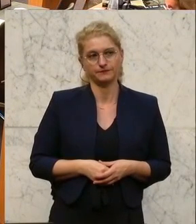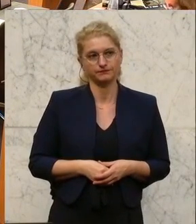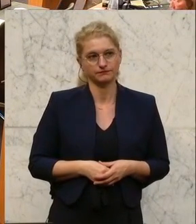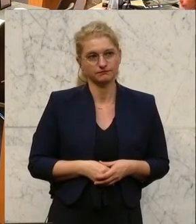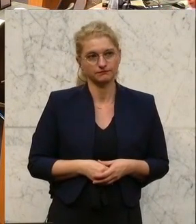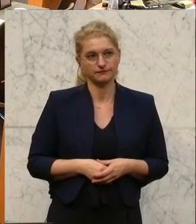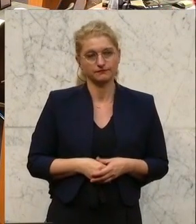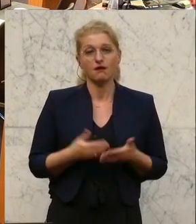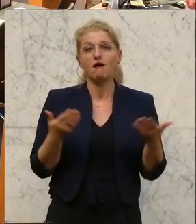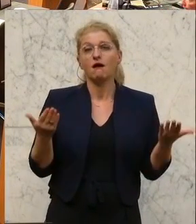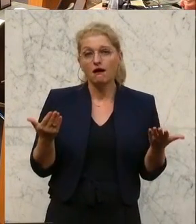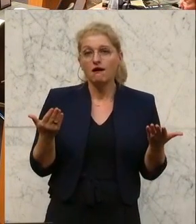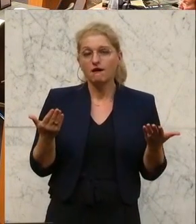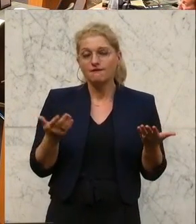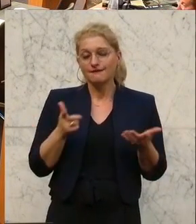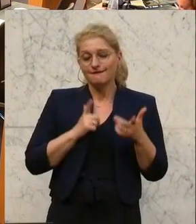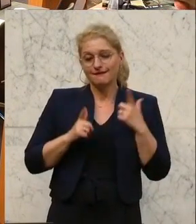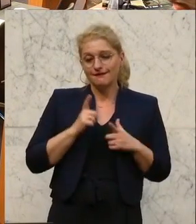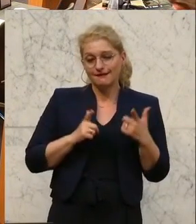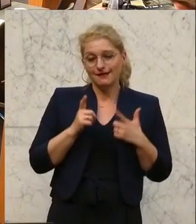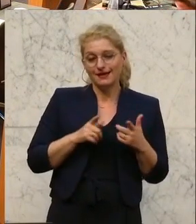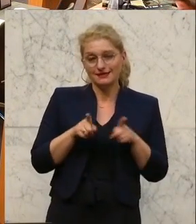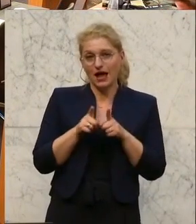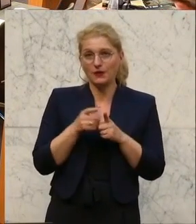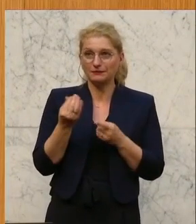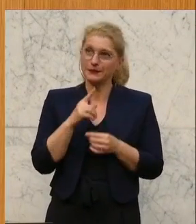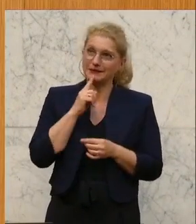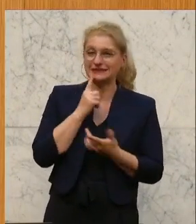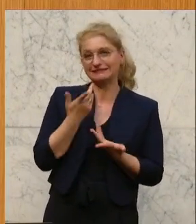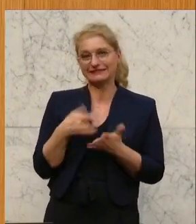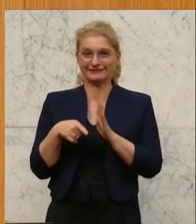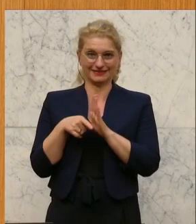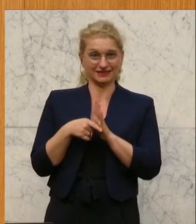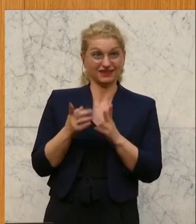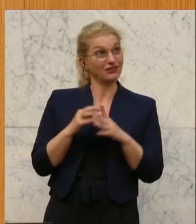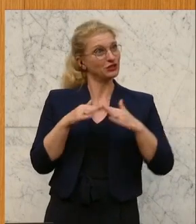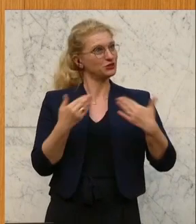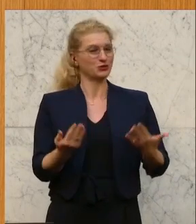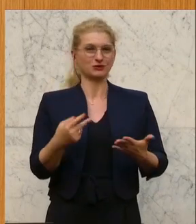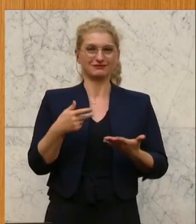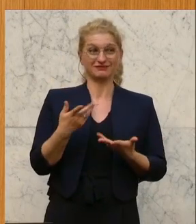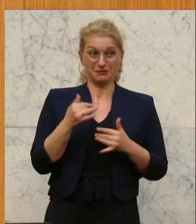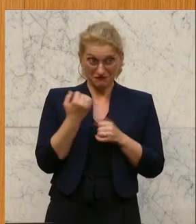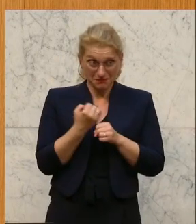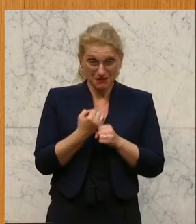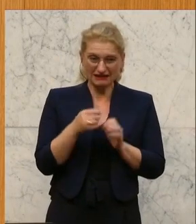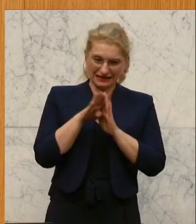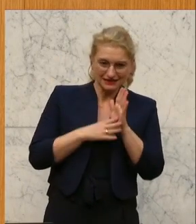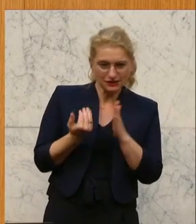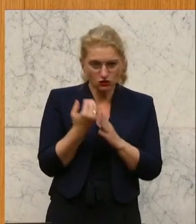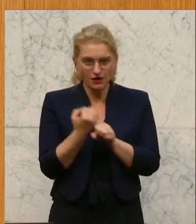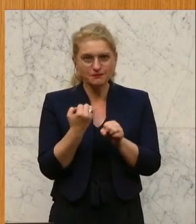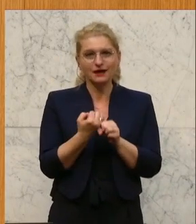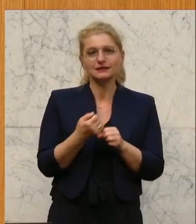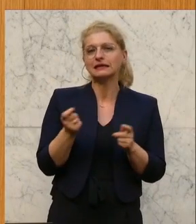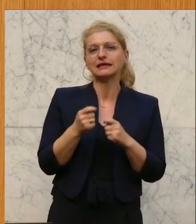Aber es gibt halt einen Pferdefuß, meine Damen und Herren. Wenn man das so macht, dann gibt es vielleicht nicht die ganz große Kamerapräsenz. Weil was ist denn